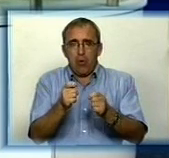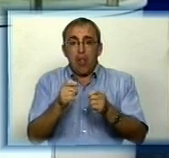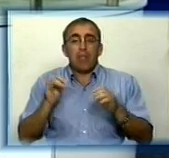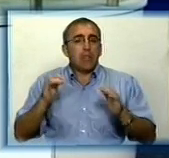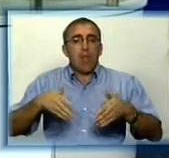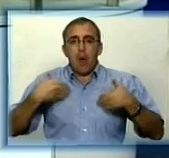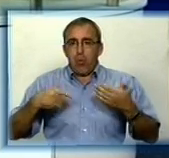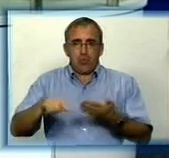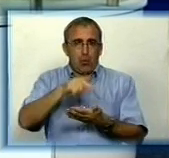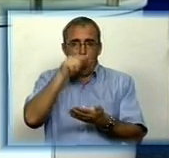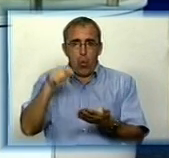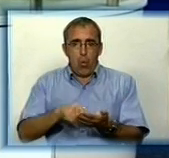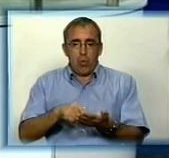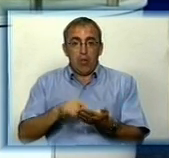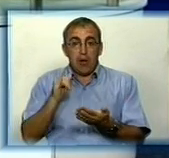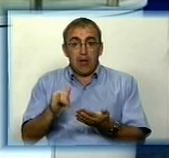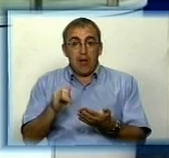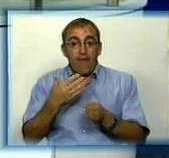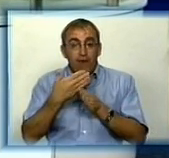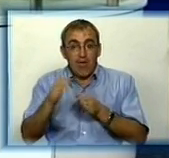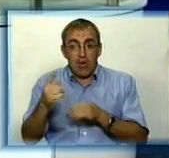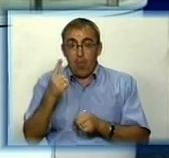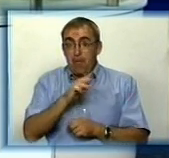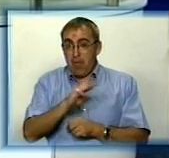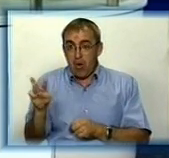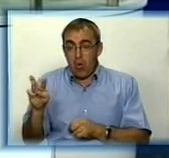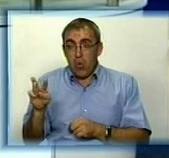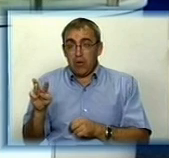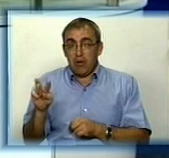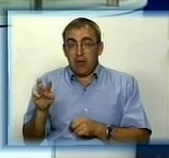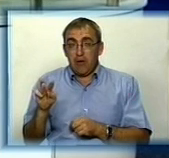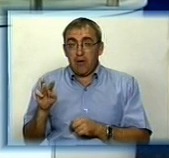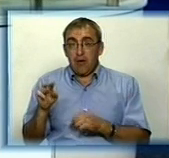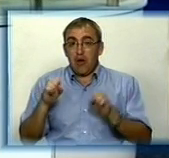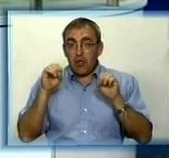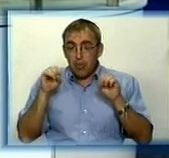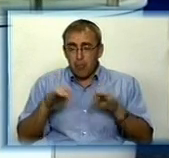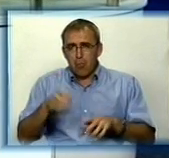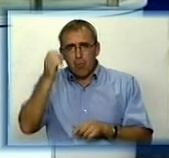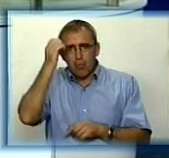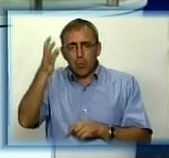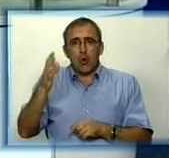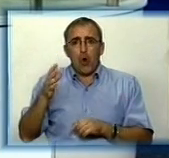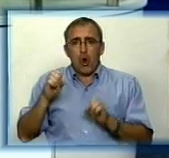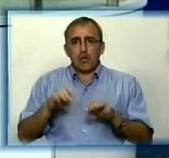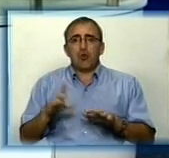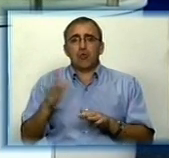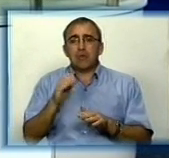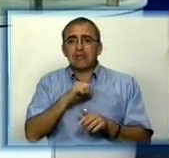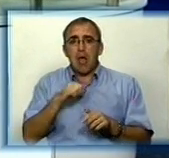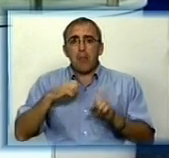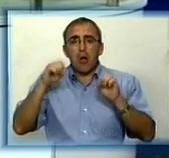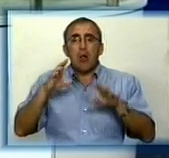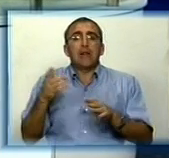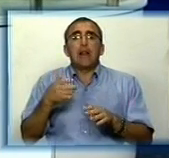пользу місту. Кроме того, що виделили мільйон, приняли, на мій взгляд, дуже мудрі решення, щоб сами жителі определили,